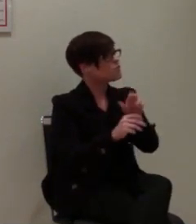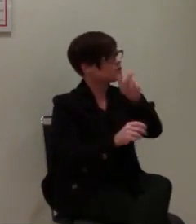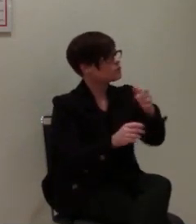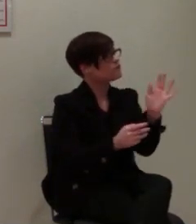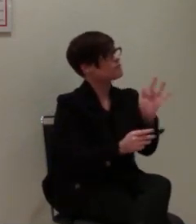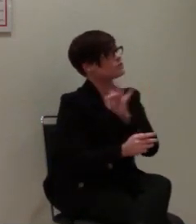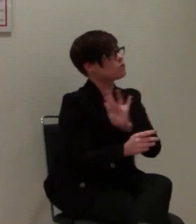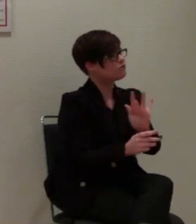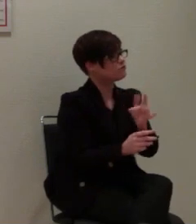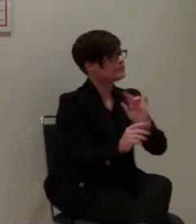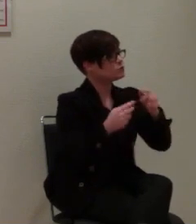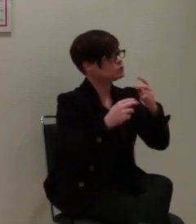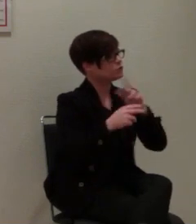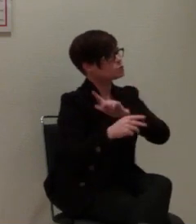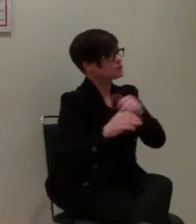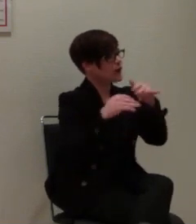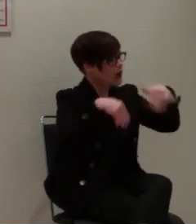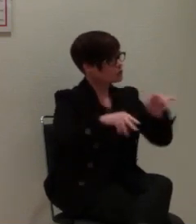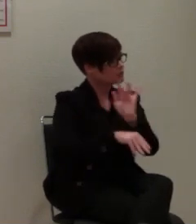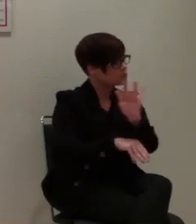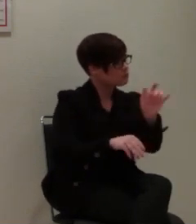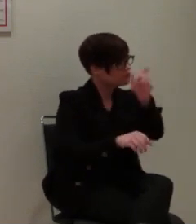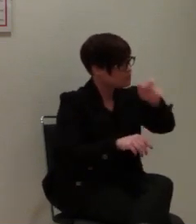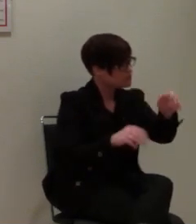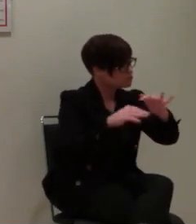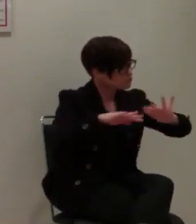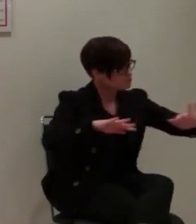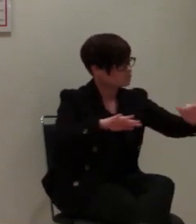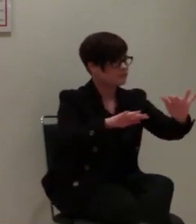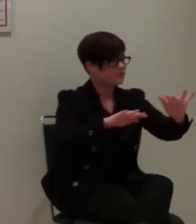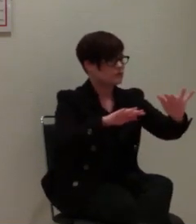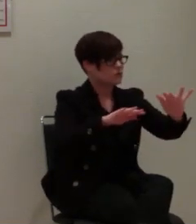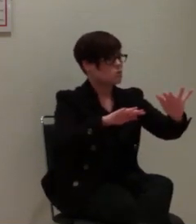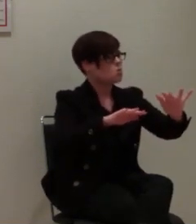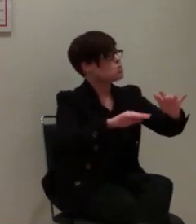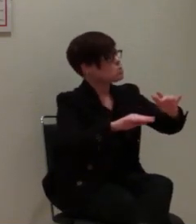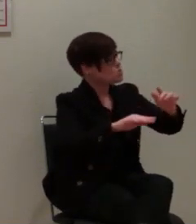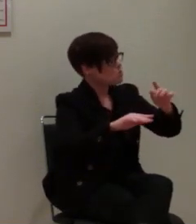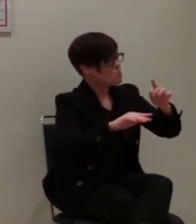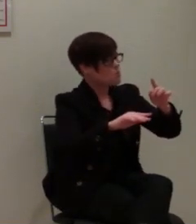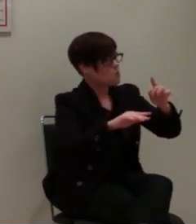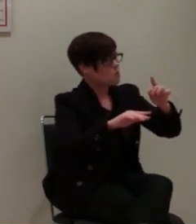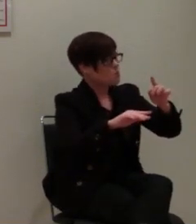betroffenen Menschen und Gruppen